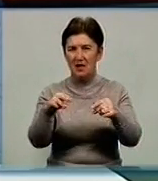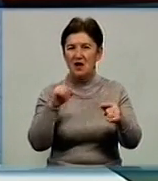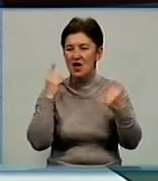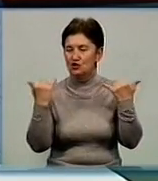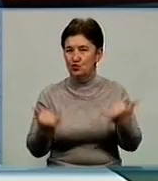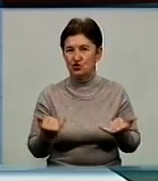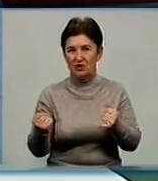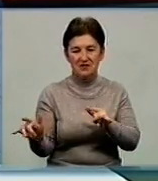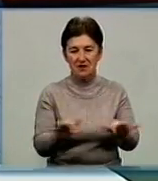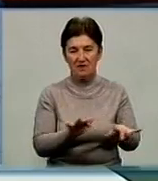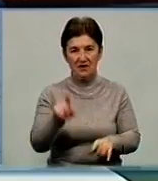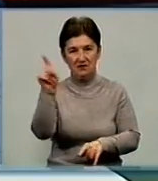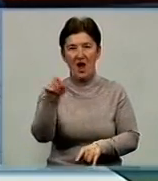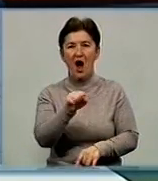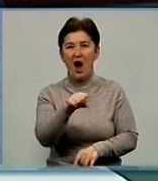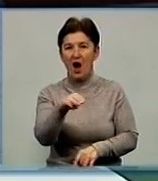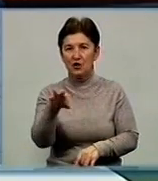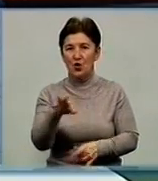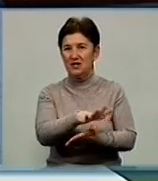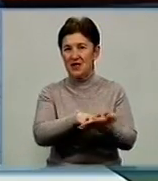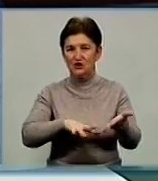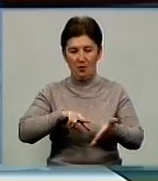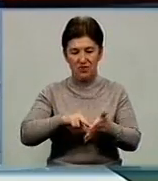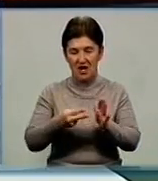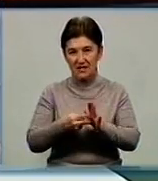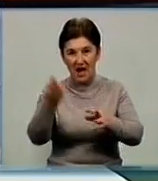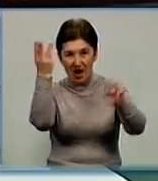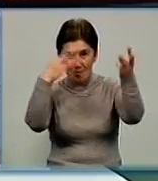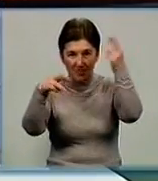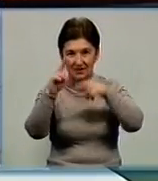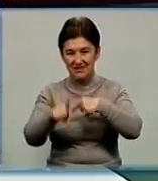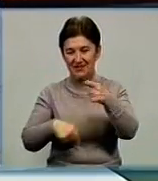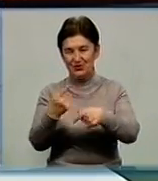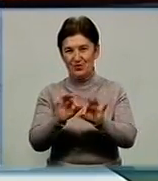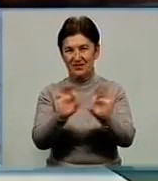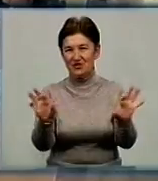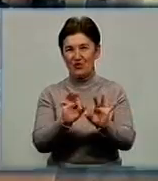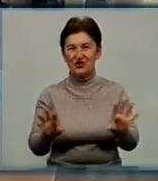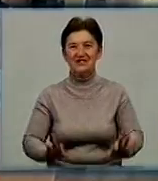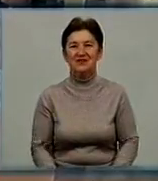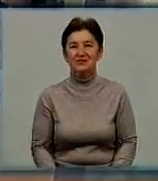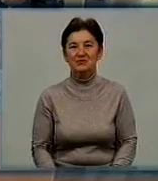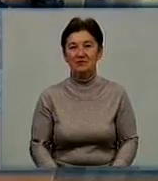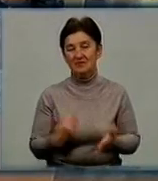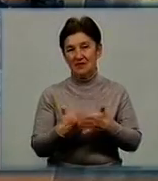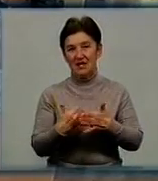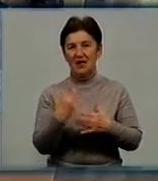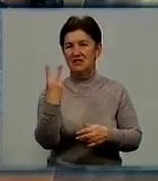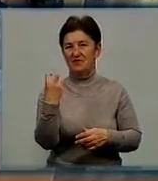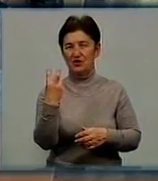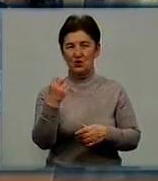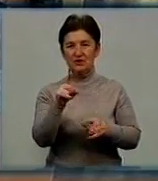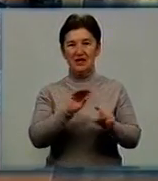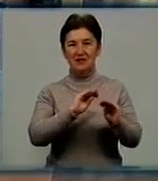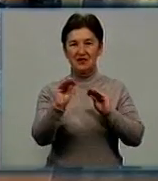задіяна в зоні АТО. Про подальші плани моделістів у наступному сюжеті. Близько двох сотень моделей